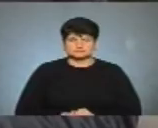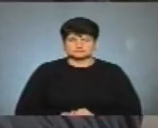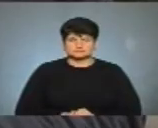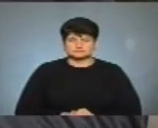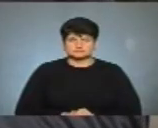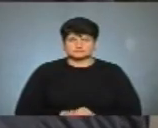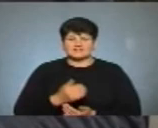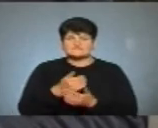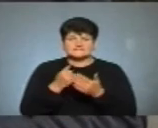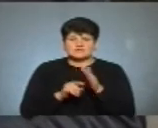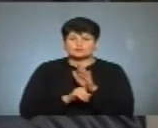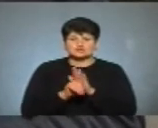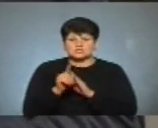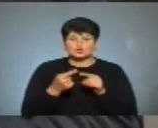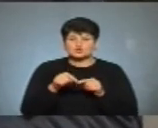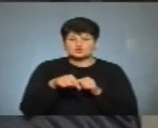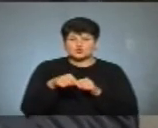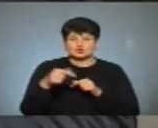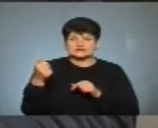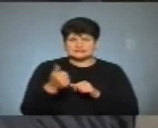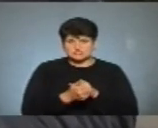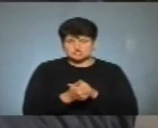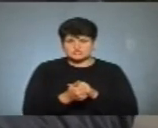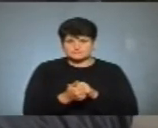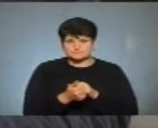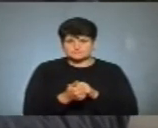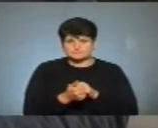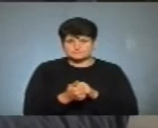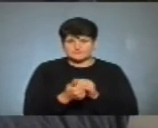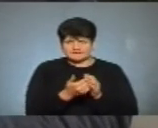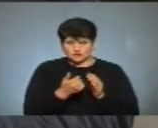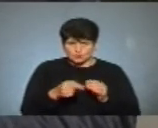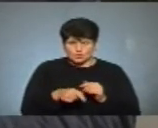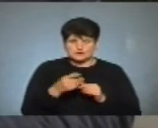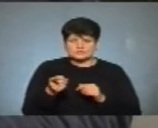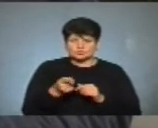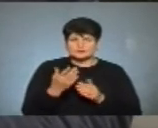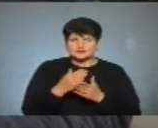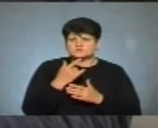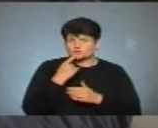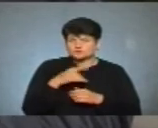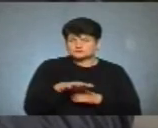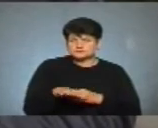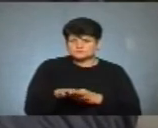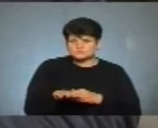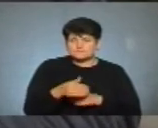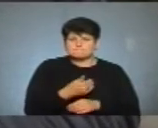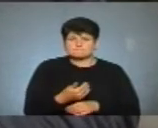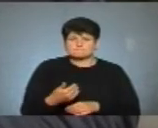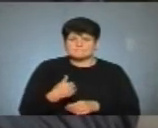Від початку цього тижня, відколи Тернопіль був в червоній зоні, ми